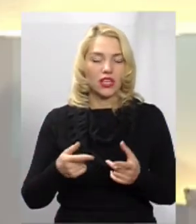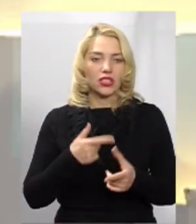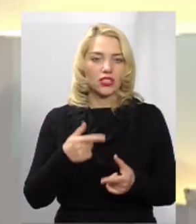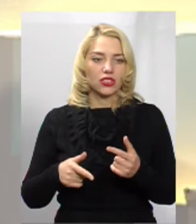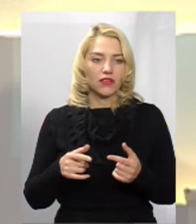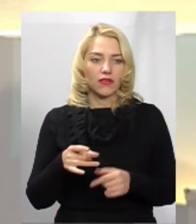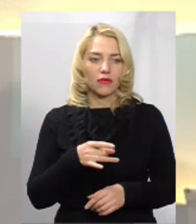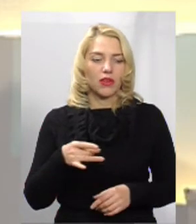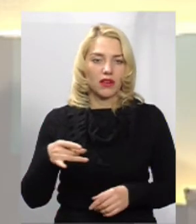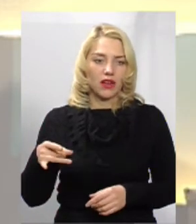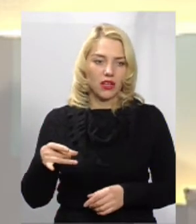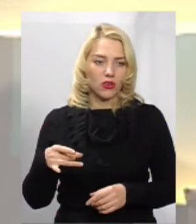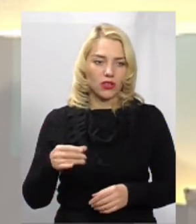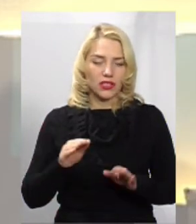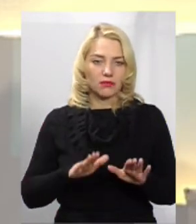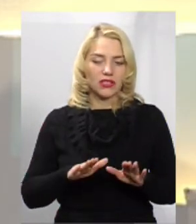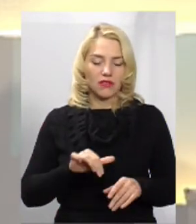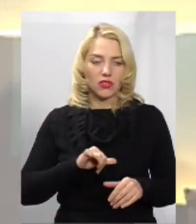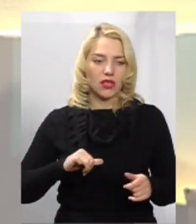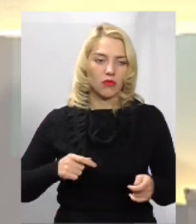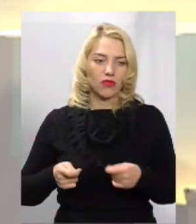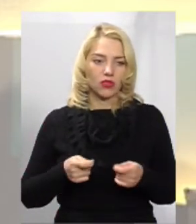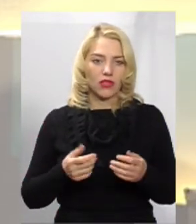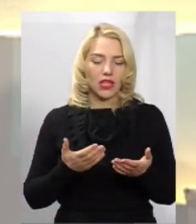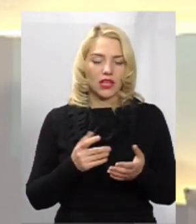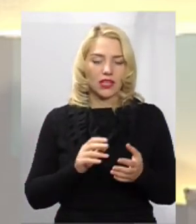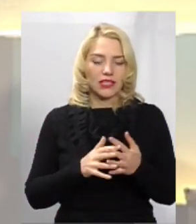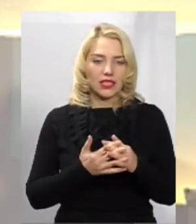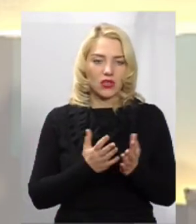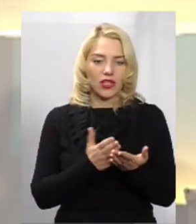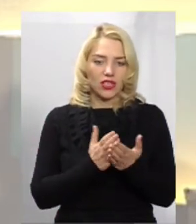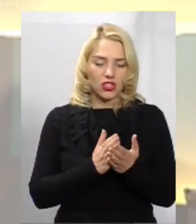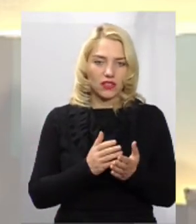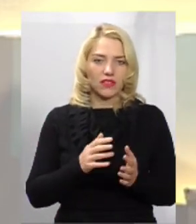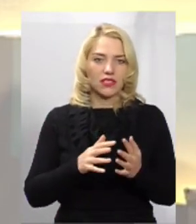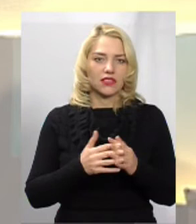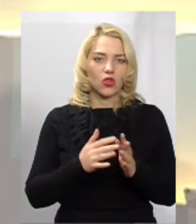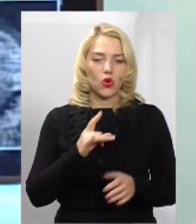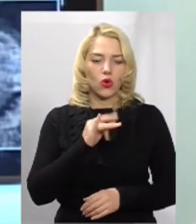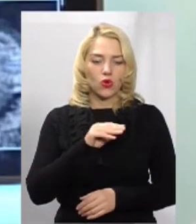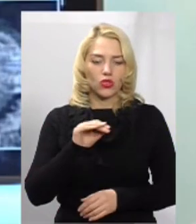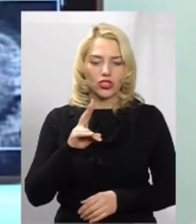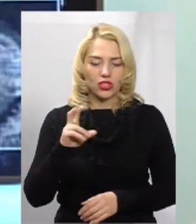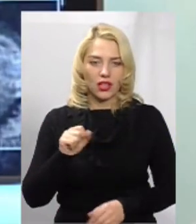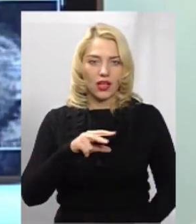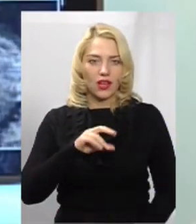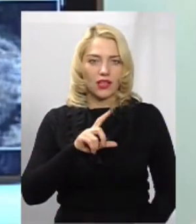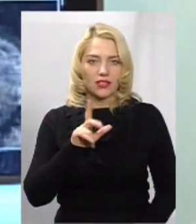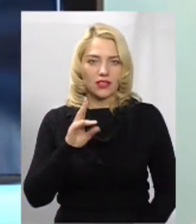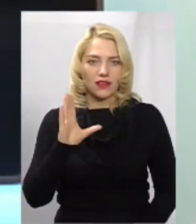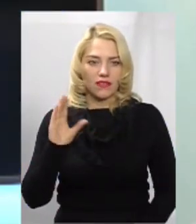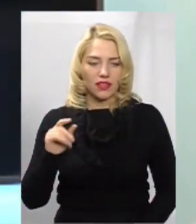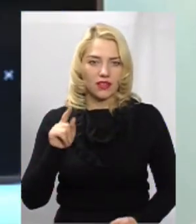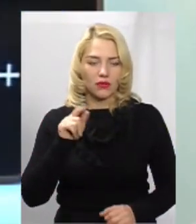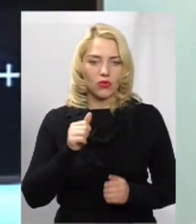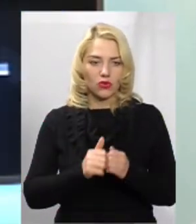мікрорайонах місцевого самоврядування, такі як Книжківці, Ружична, Лєзньово. Там кожного